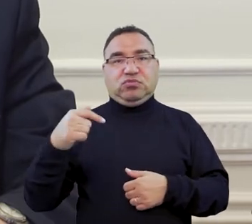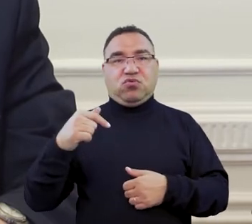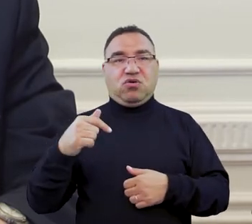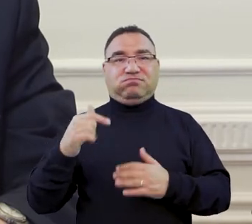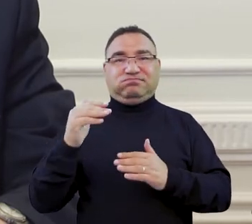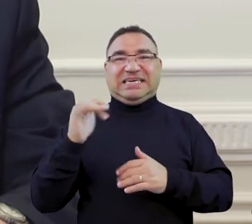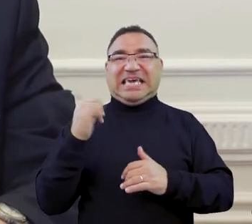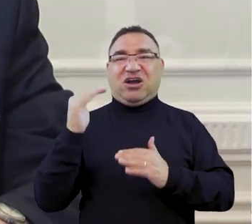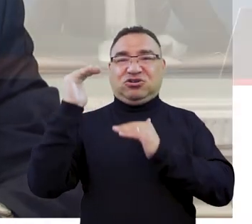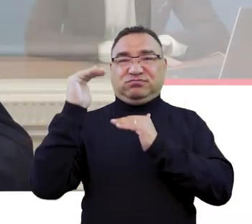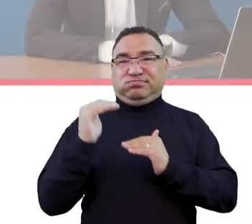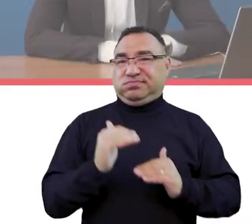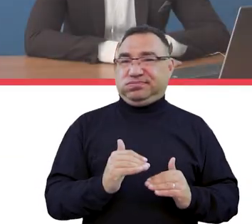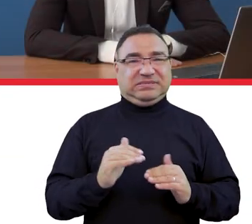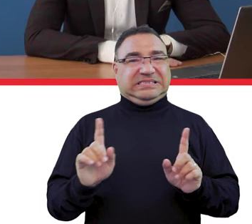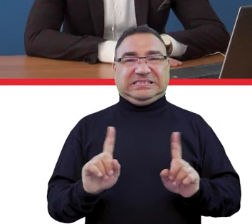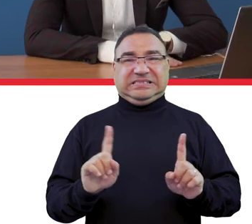obniżenie jakości nauczania.